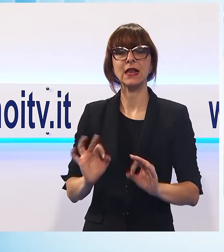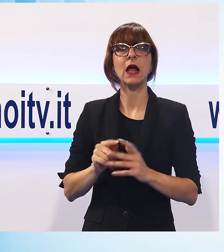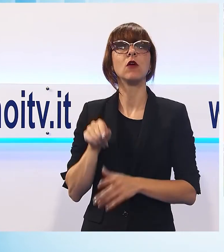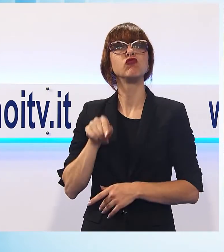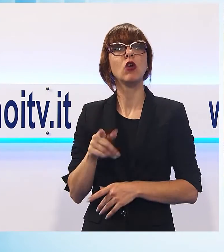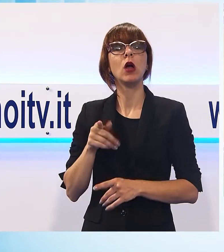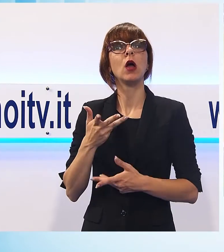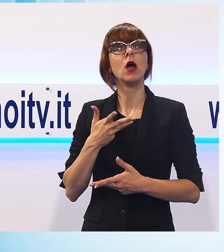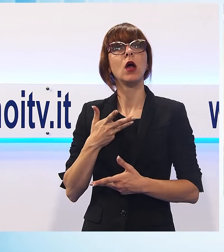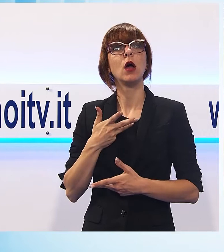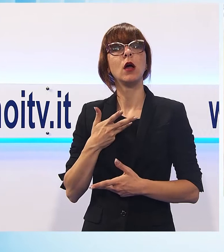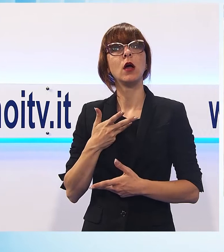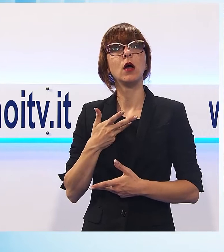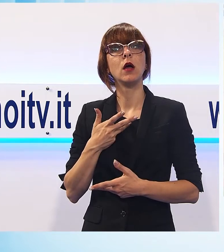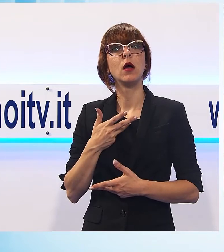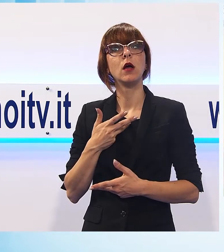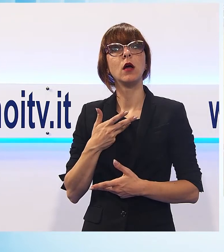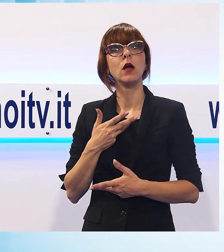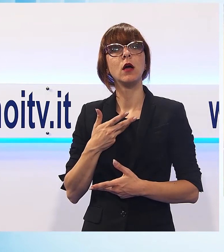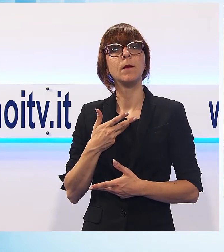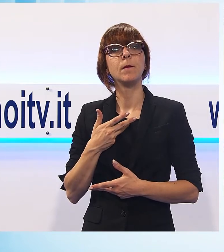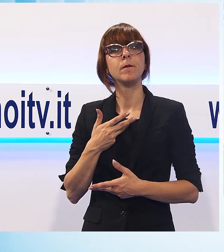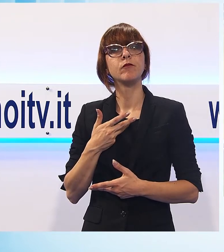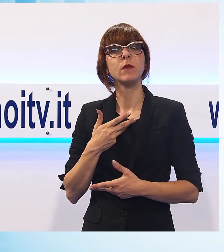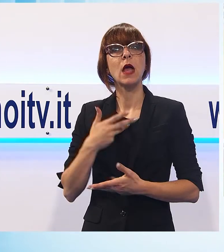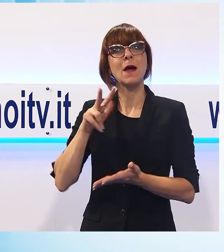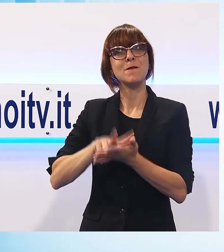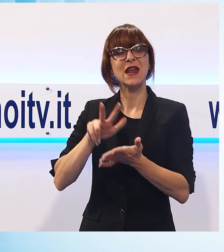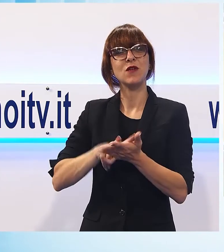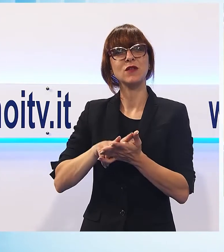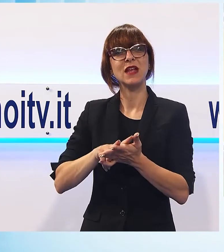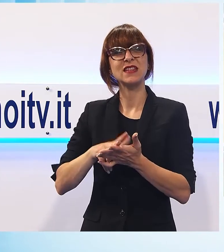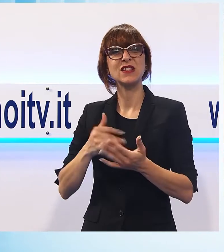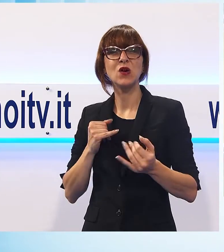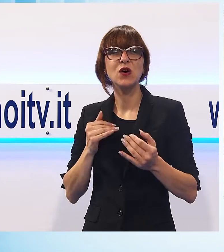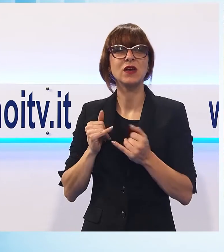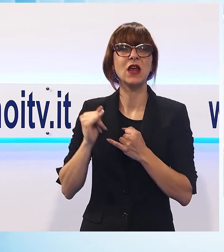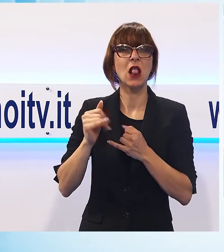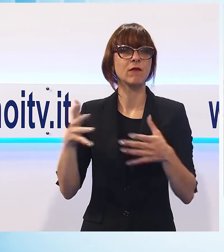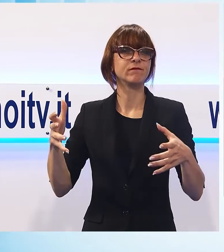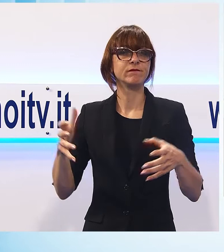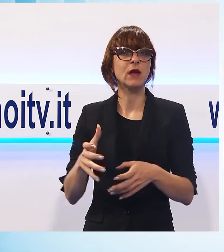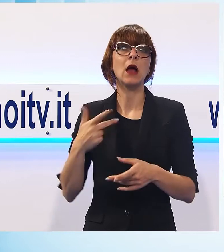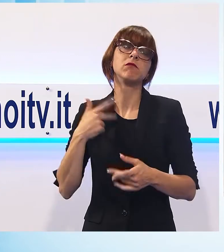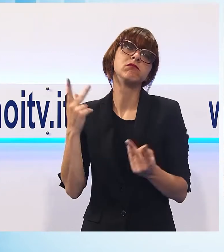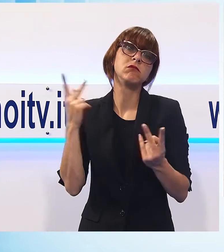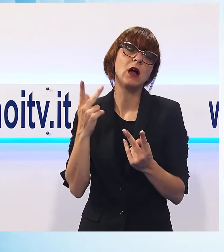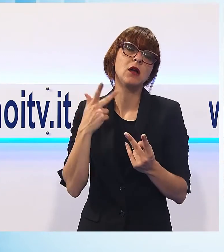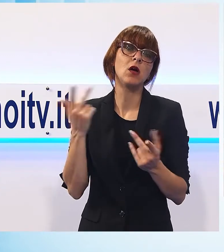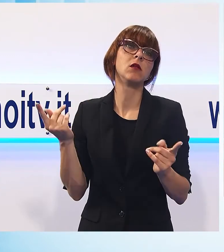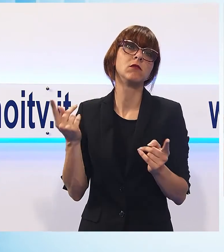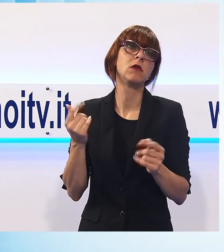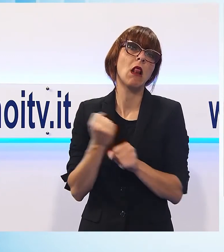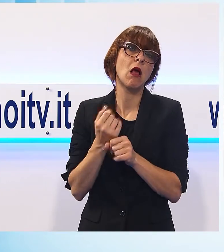un ribasso diciamo per le prenotazioni a lungo termine, ovvero il minimo stesso è ridotto, comunque stiamo lavorando